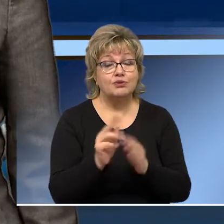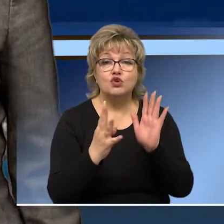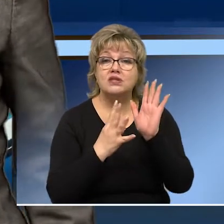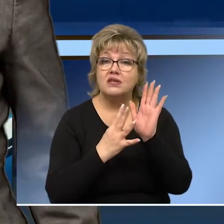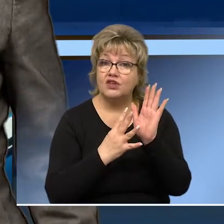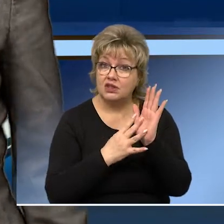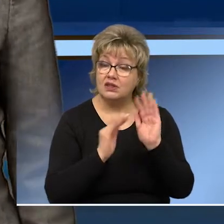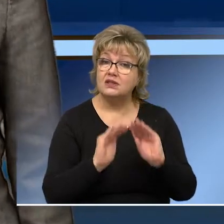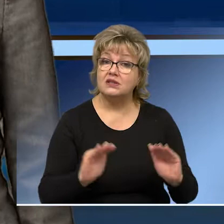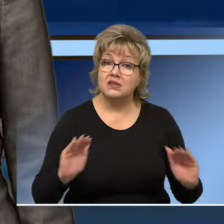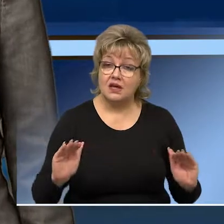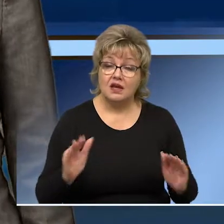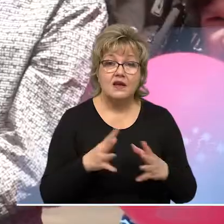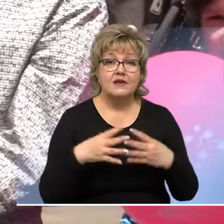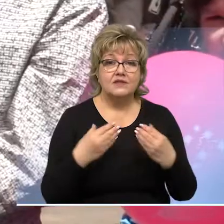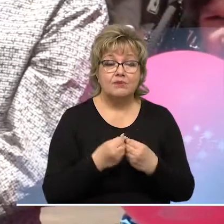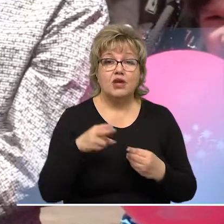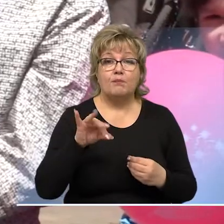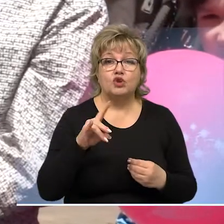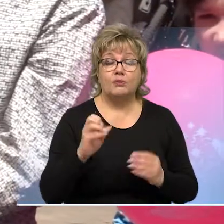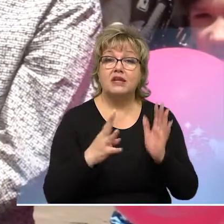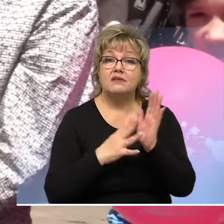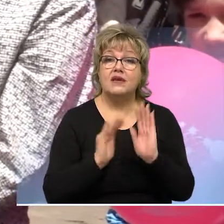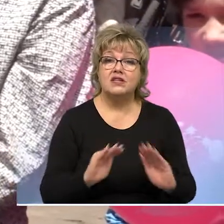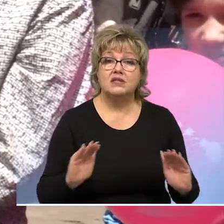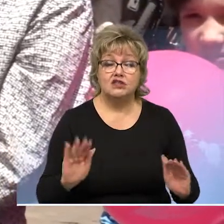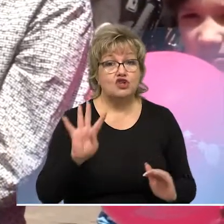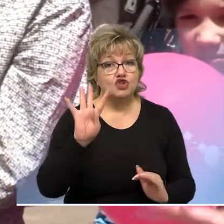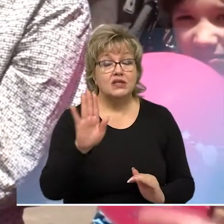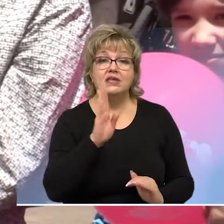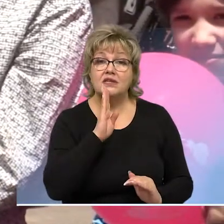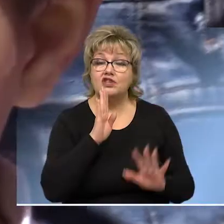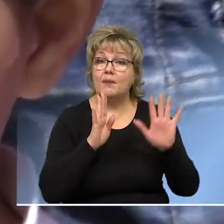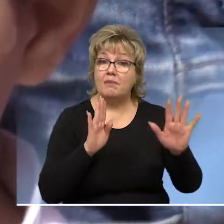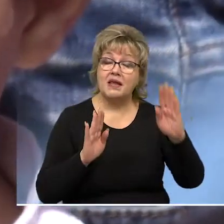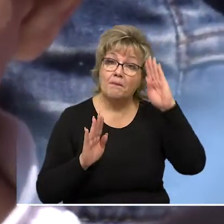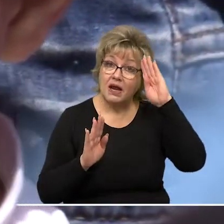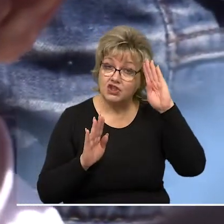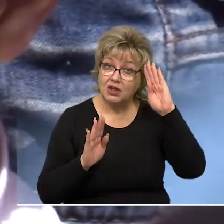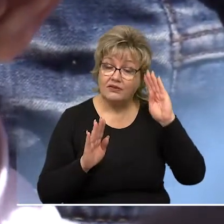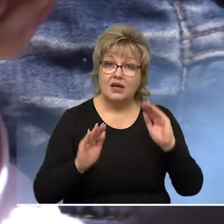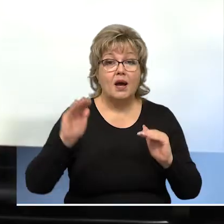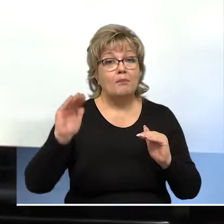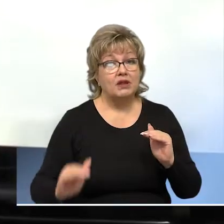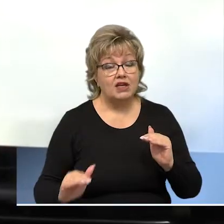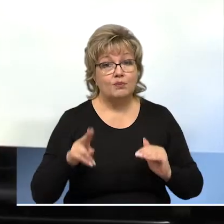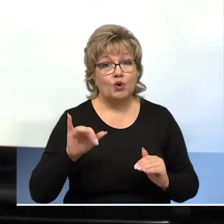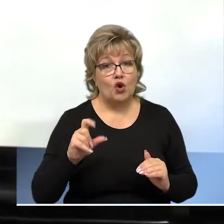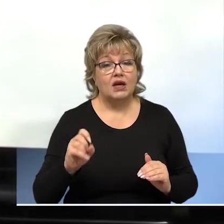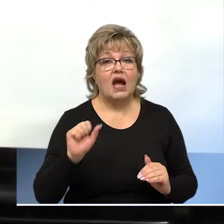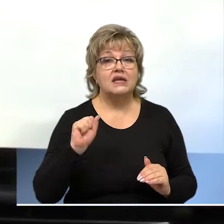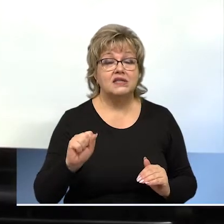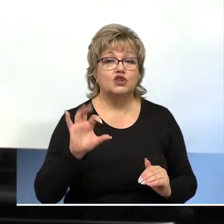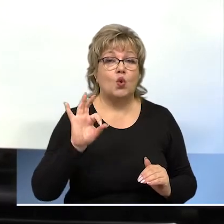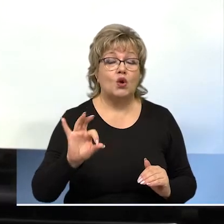воспитывающие девятерых детей. В семье Пономаренко девять детей. Четыре девочки и пять мальчиков. Младшие